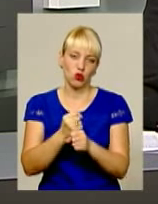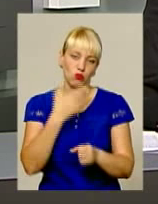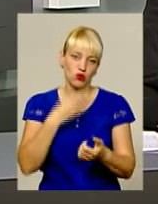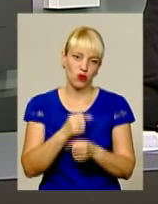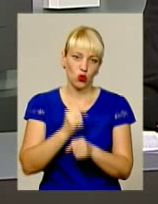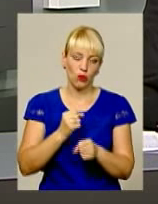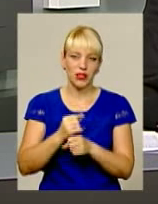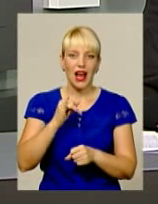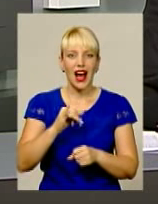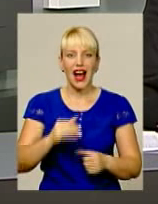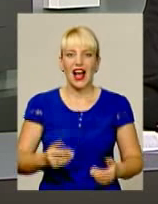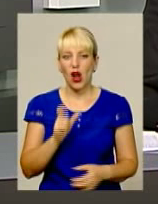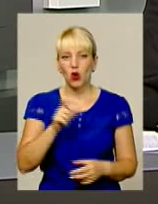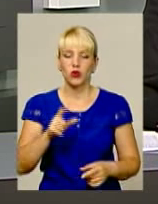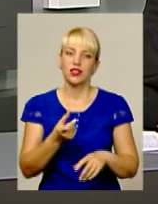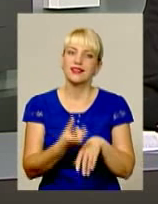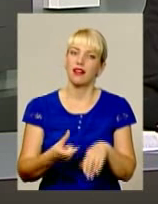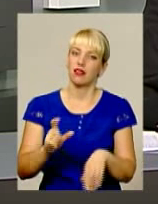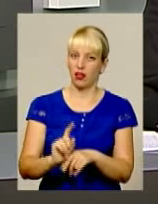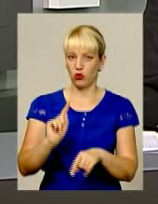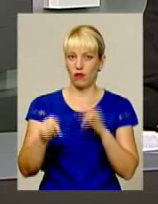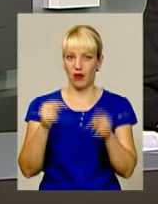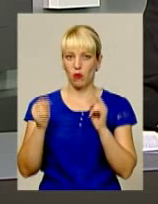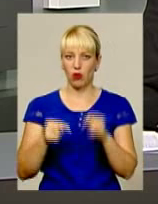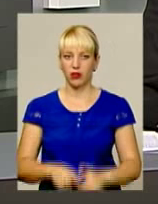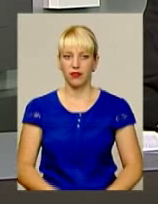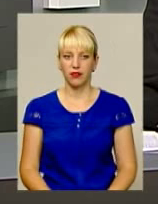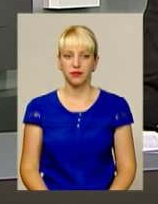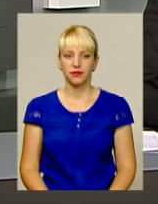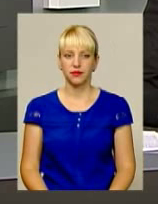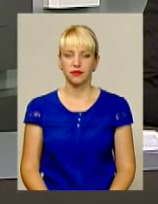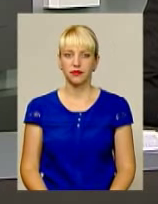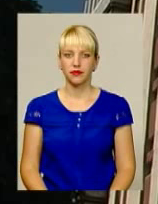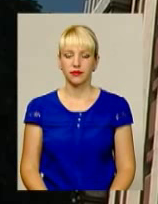багатоповерхівки занадто вимогливі. Подробиці в сюжеті Вікторії Паламар.